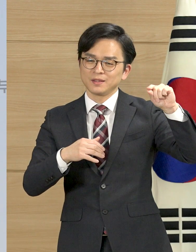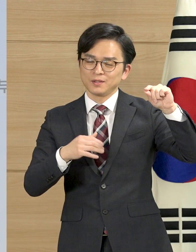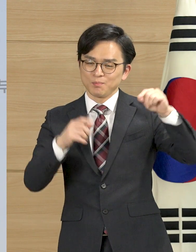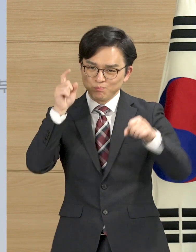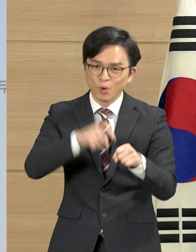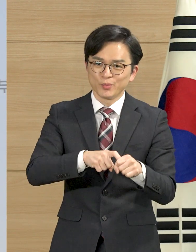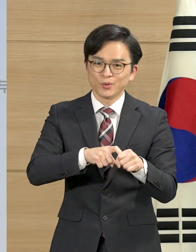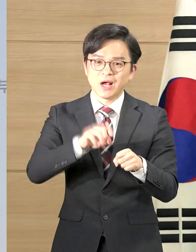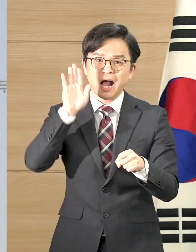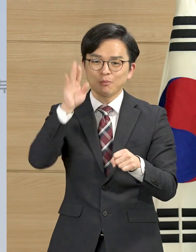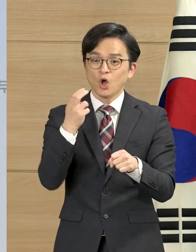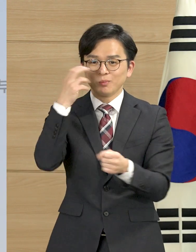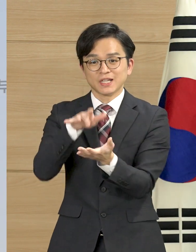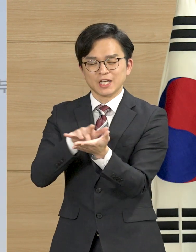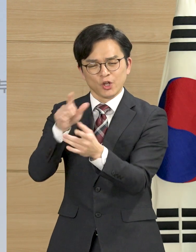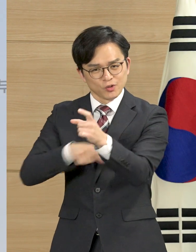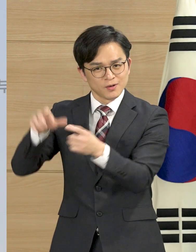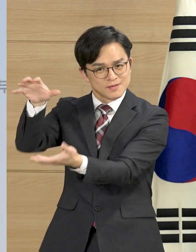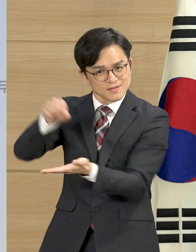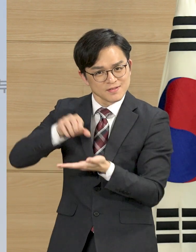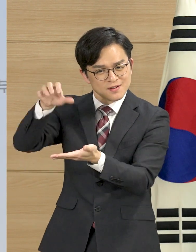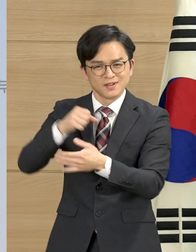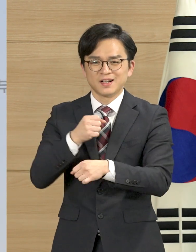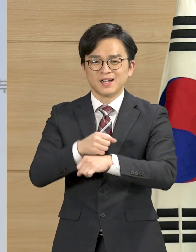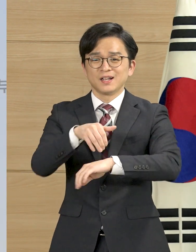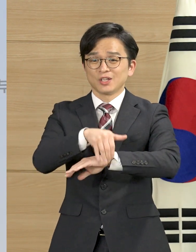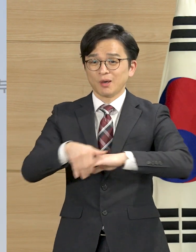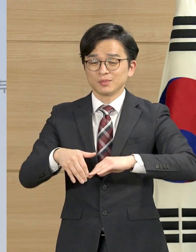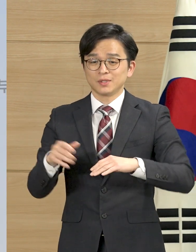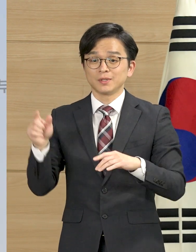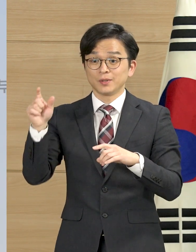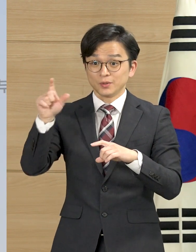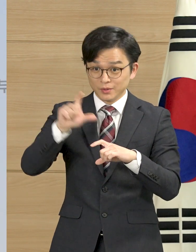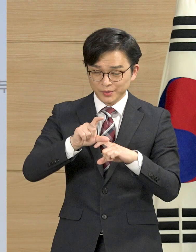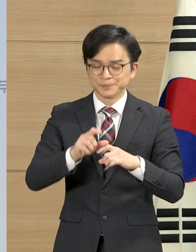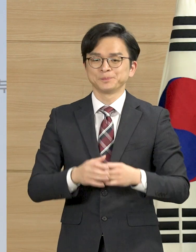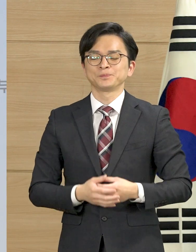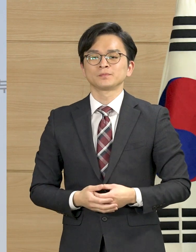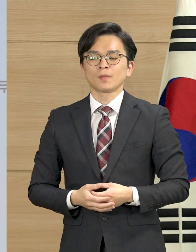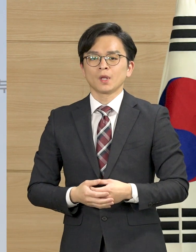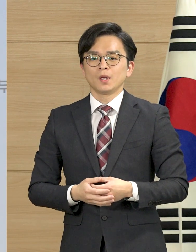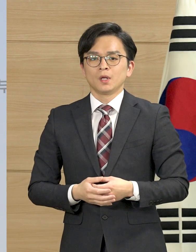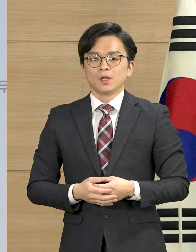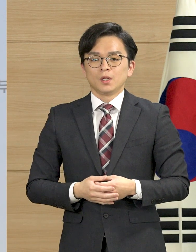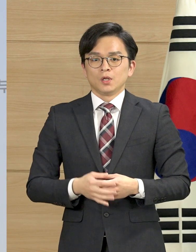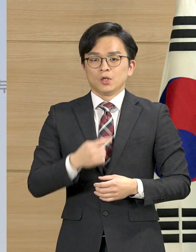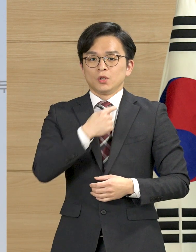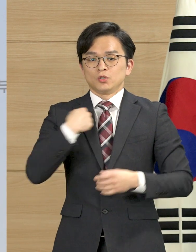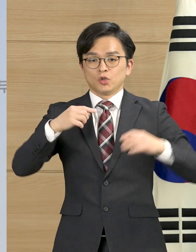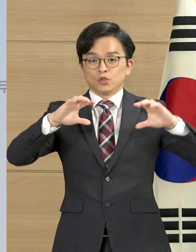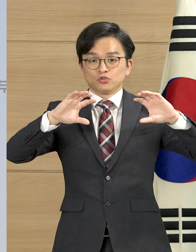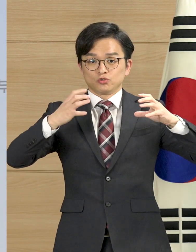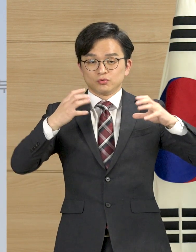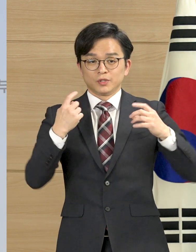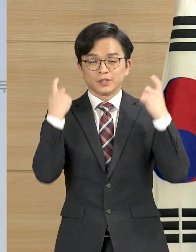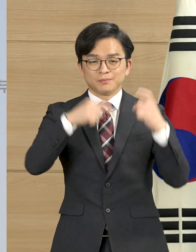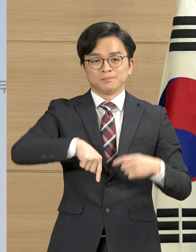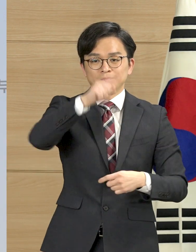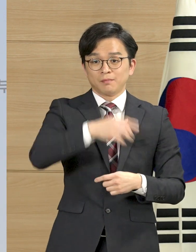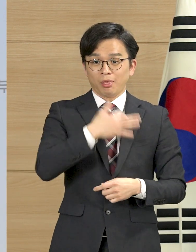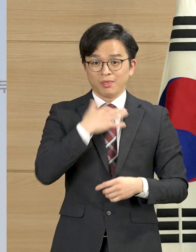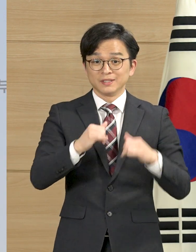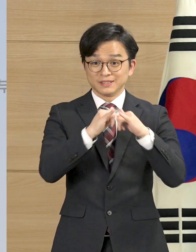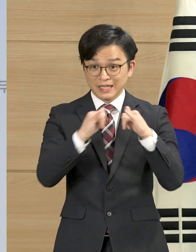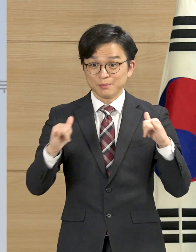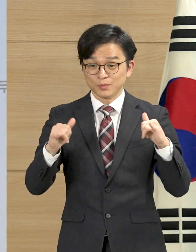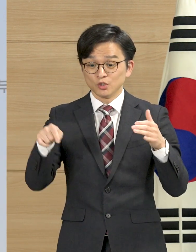가능하도록 검사 물량을 확대하겠습니다. 이와 함께 중국 여행일이